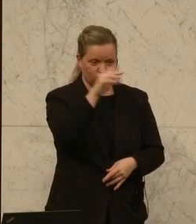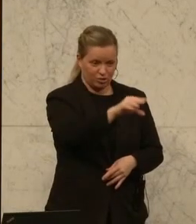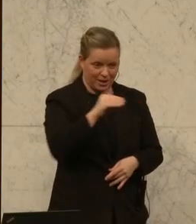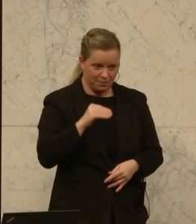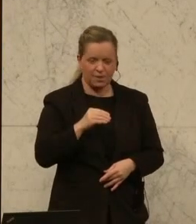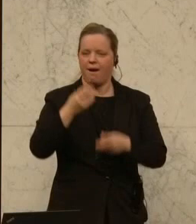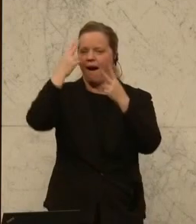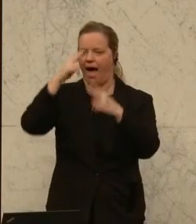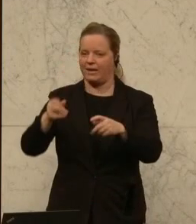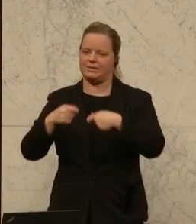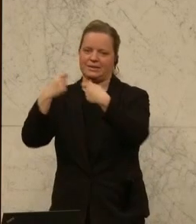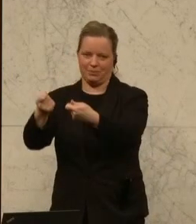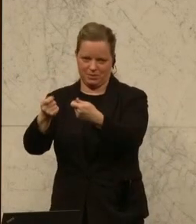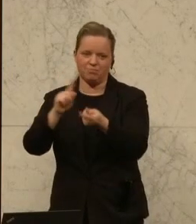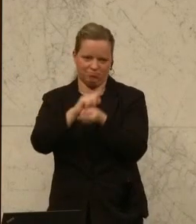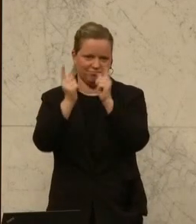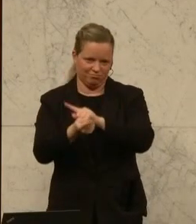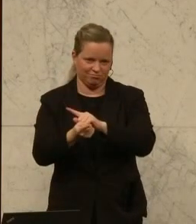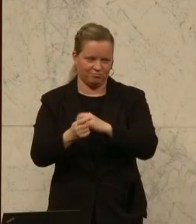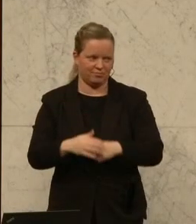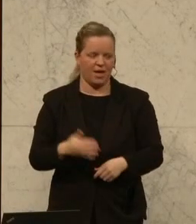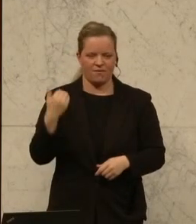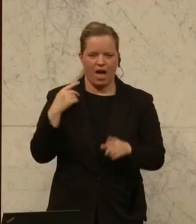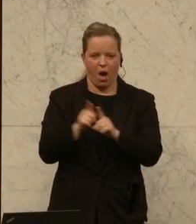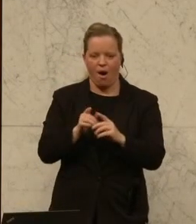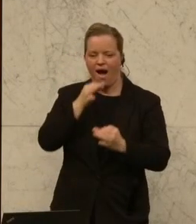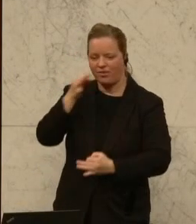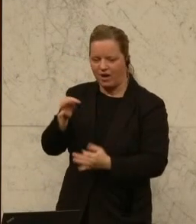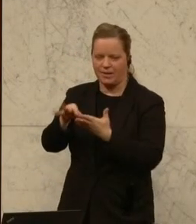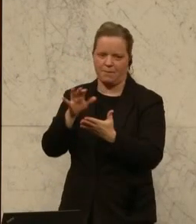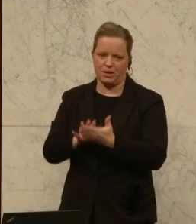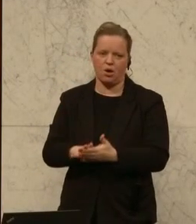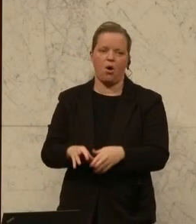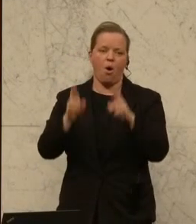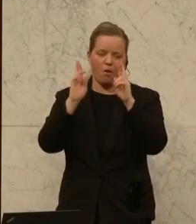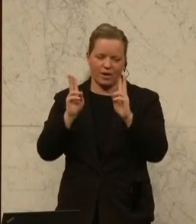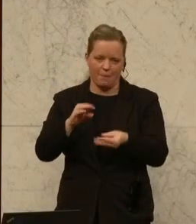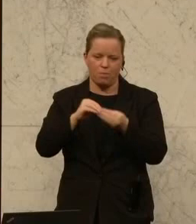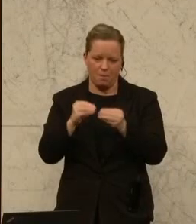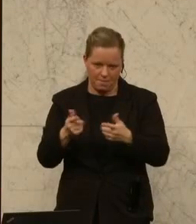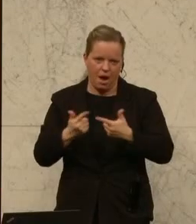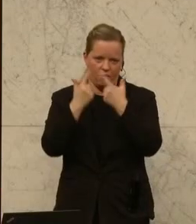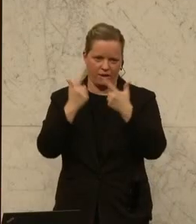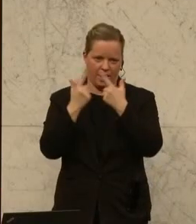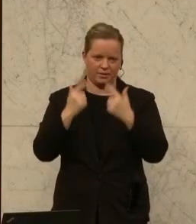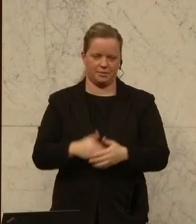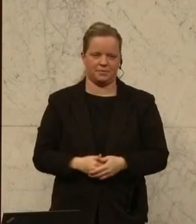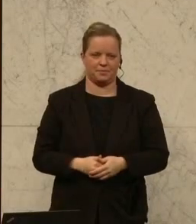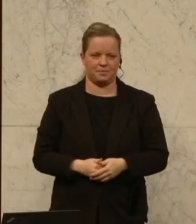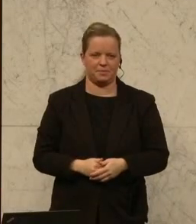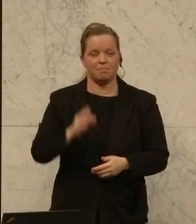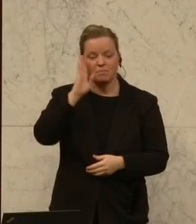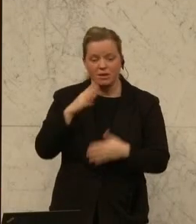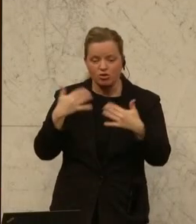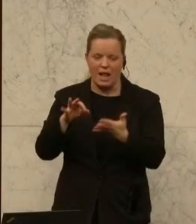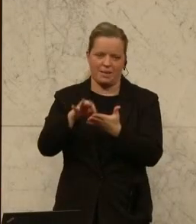Ich habe Ihnen dazu auch eine Anfrage gestellt, einen Termin. Ich hoffe, wir können das Problem aufklären. Ich bitte um einen schnellen